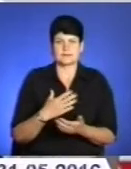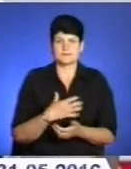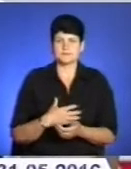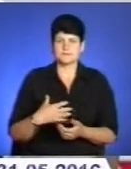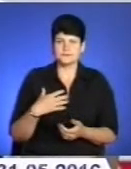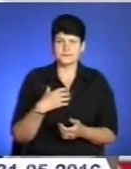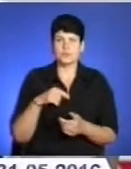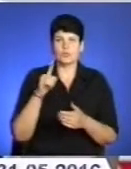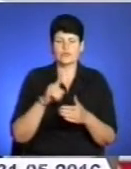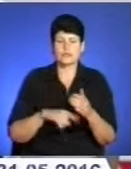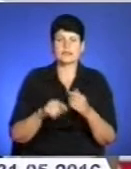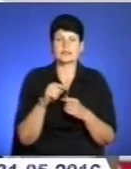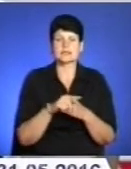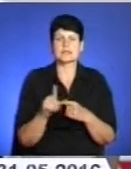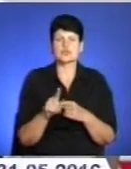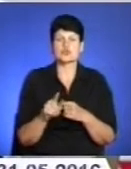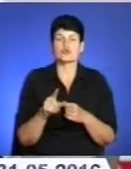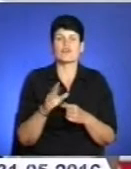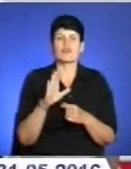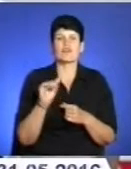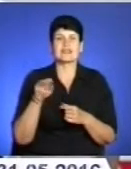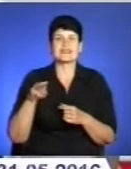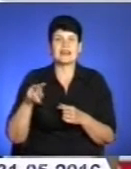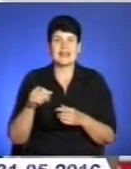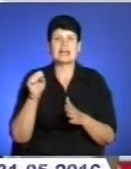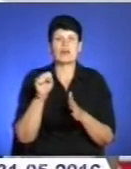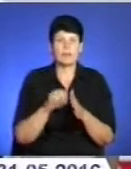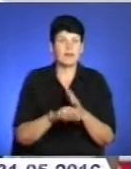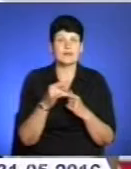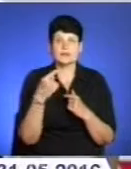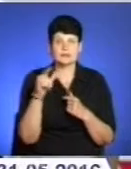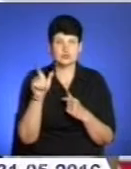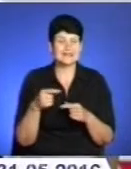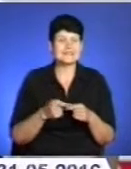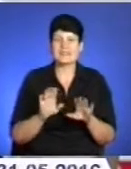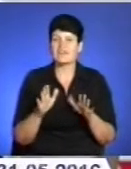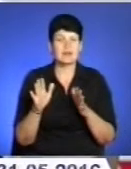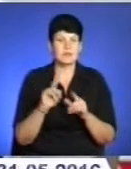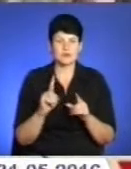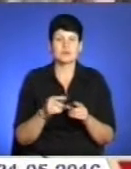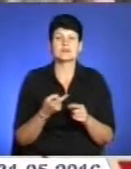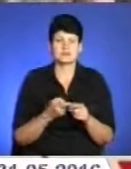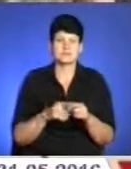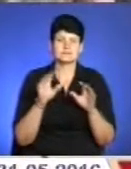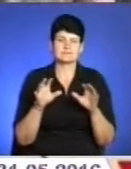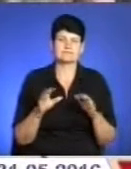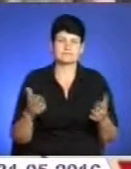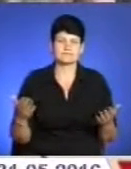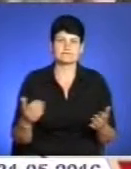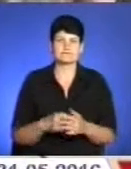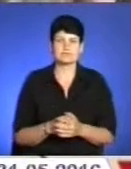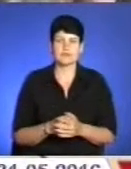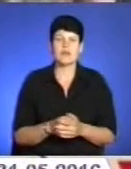І тому повірте, те, що саме Віталіка вбили, не когось іншого, це не випадковість, закономір'ї. Кременецькі